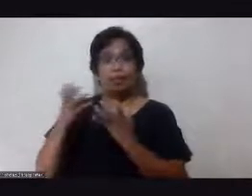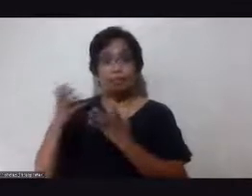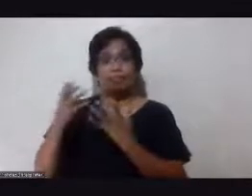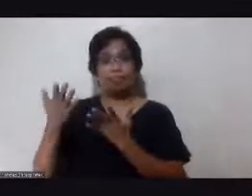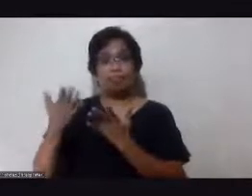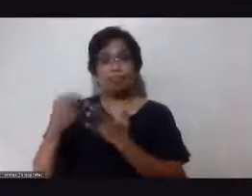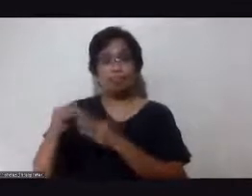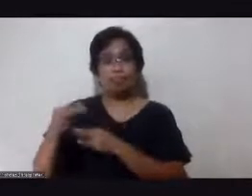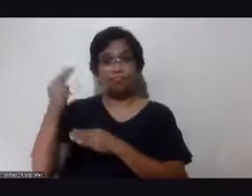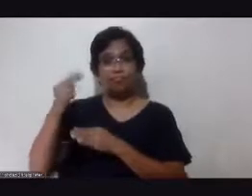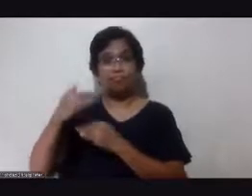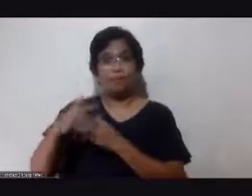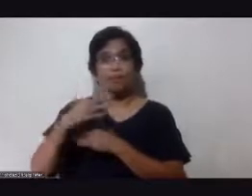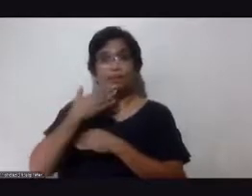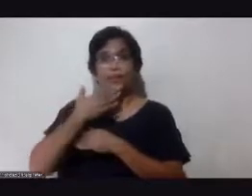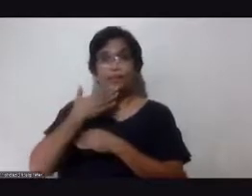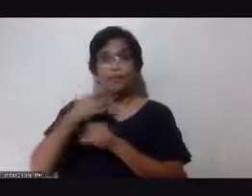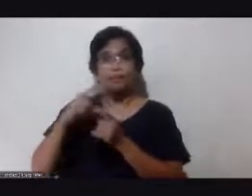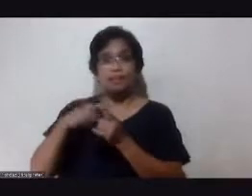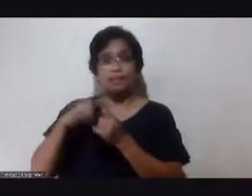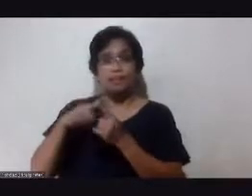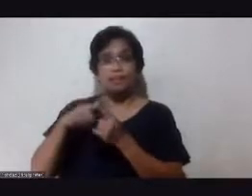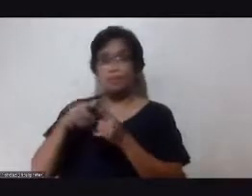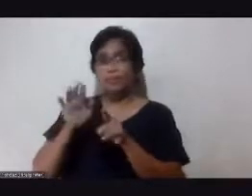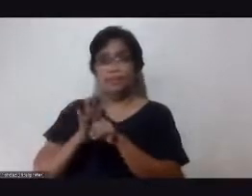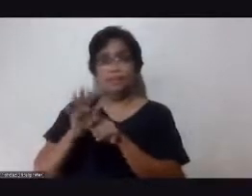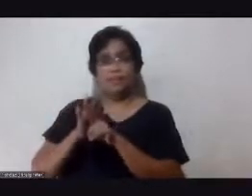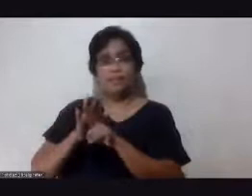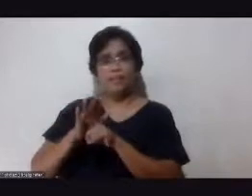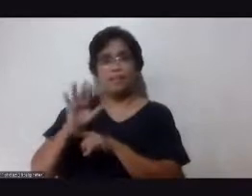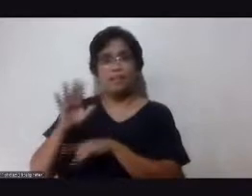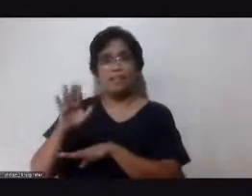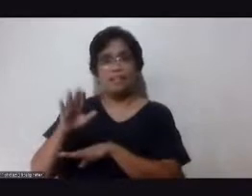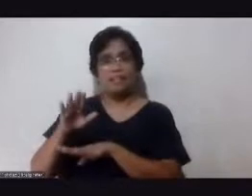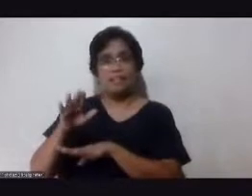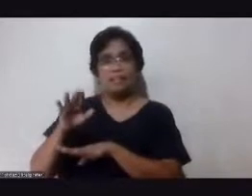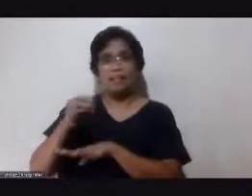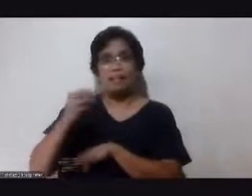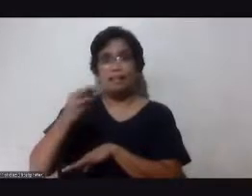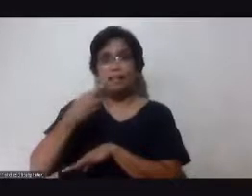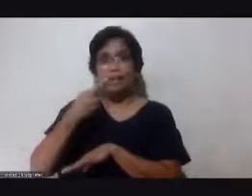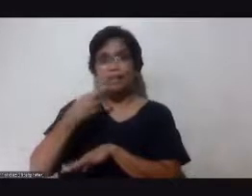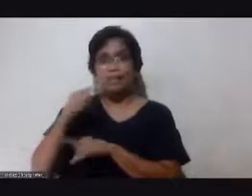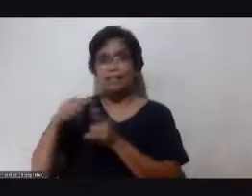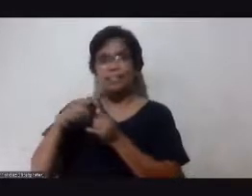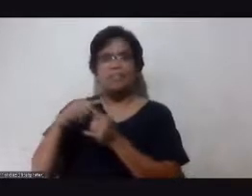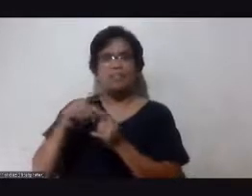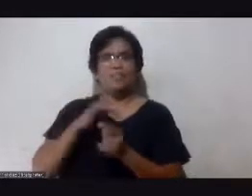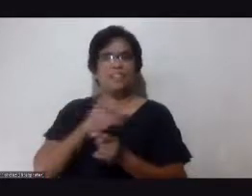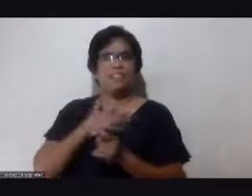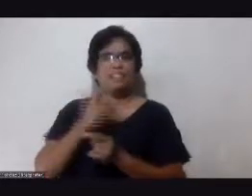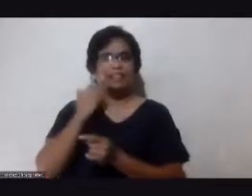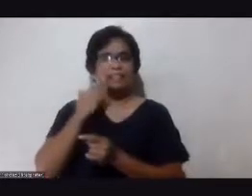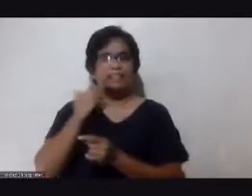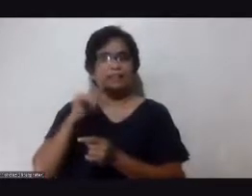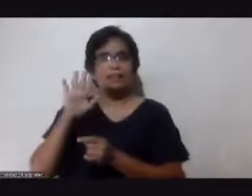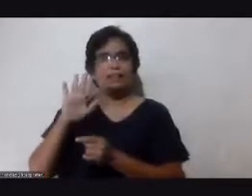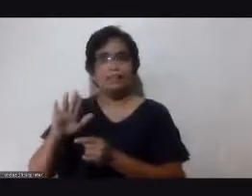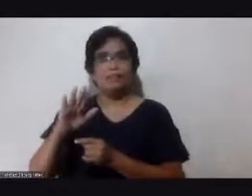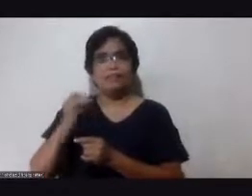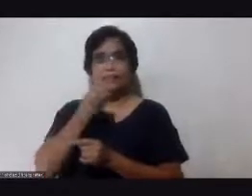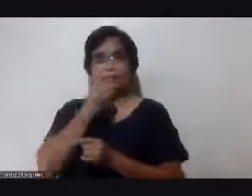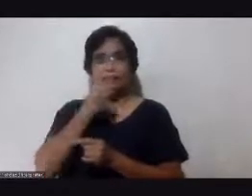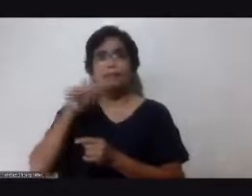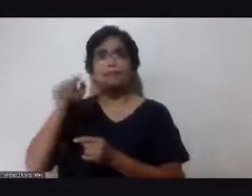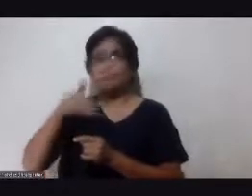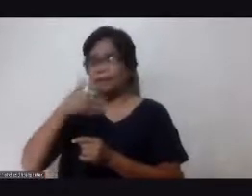at ah hindi kayo pwede sa sobrang kanin at feeling nyo bitin ang inyong kinain mag avocado po